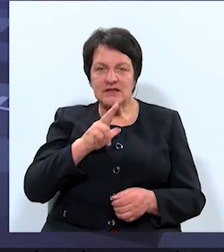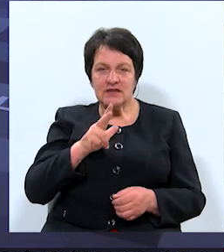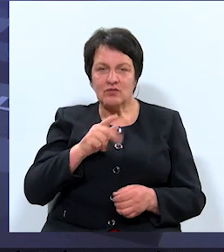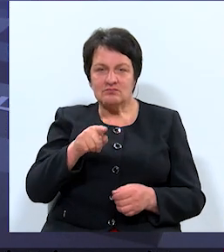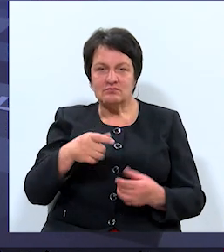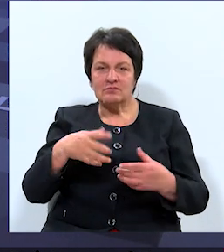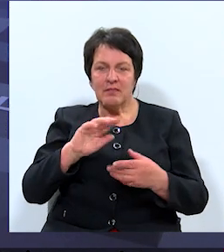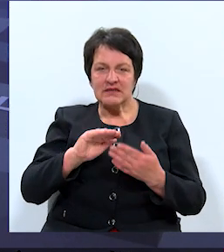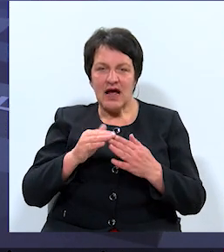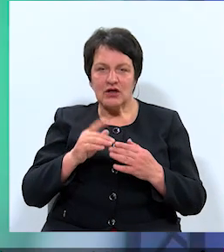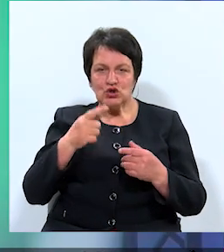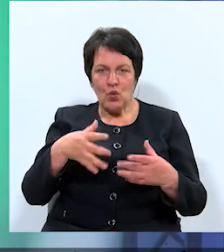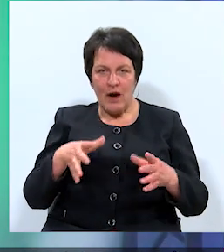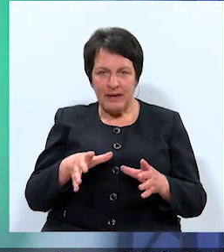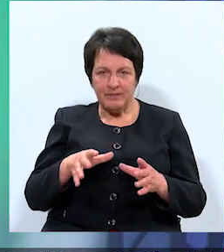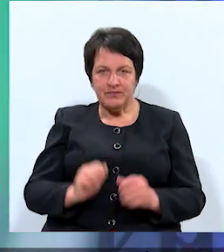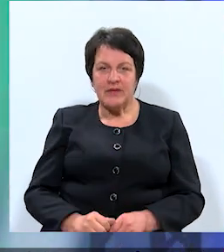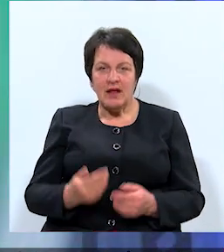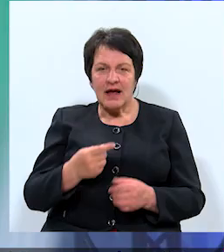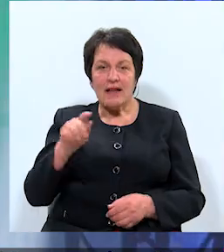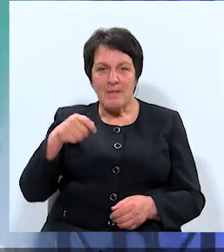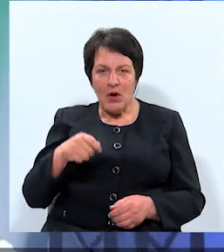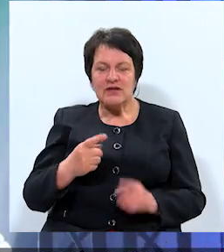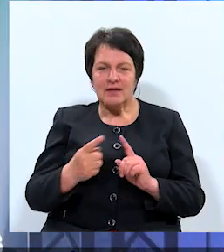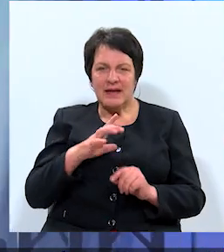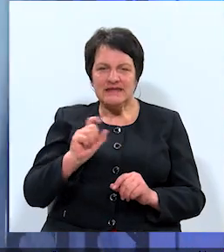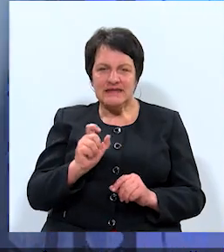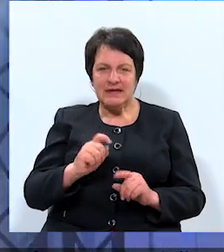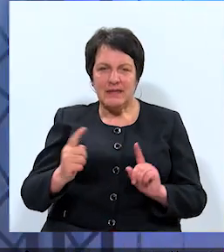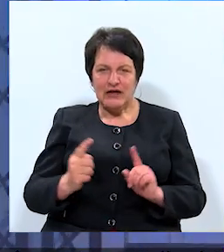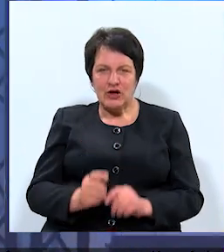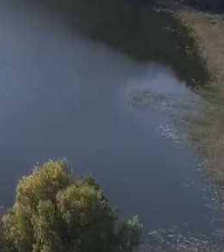pilsētas domi. Tagad neliela pauza un tiekamies pēcīs brīža.